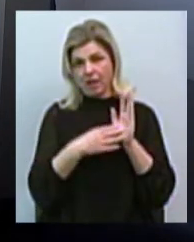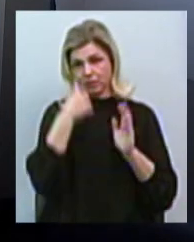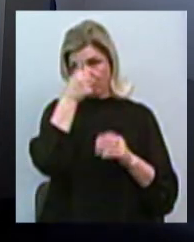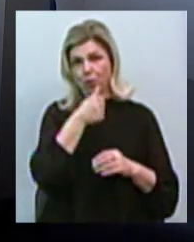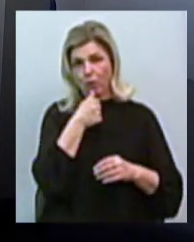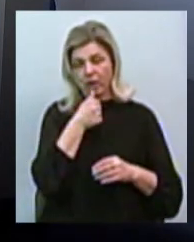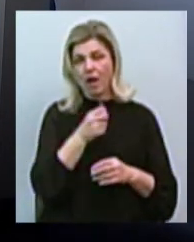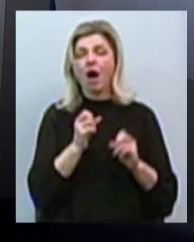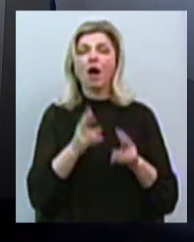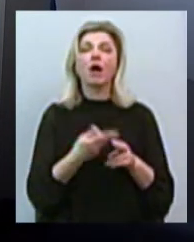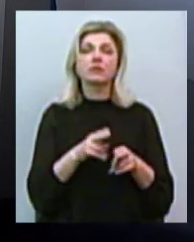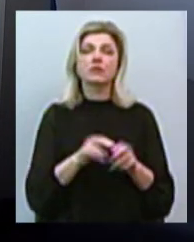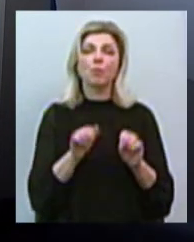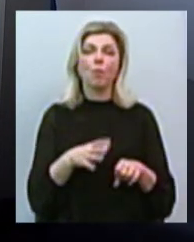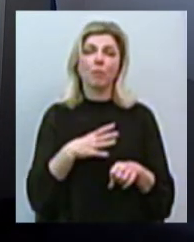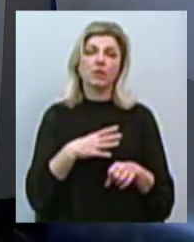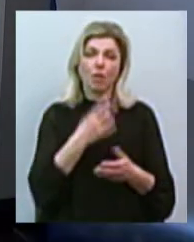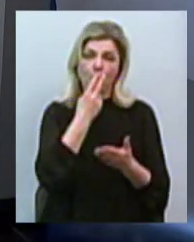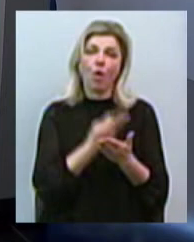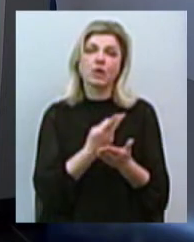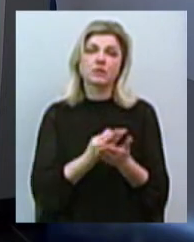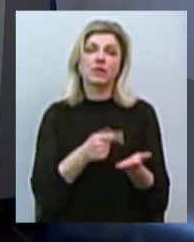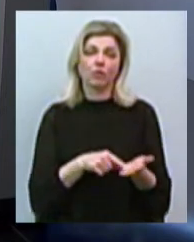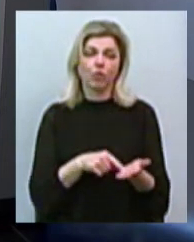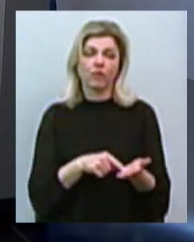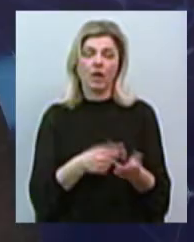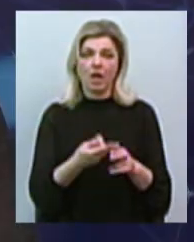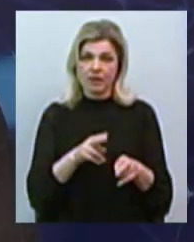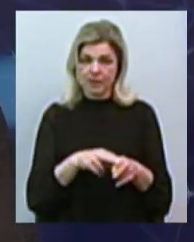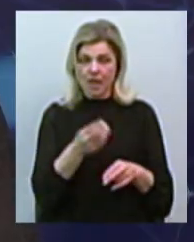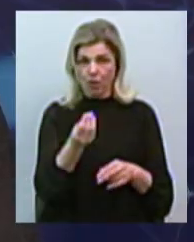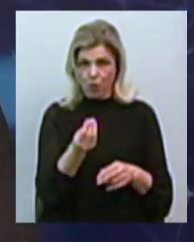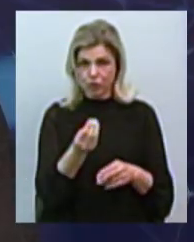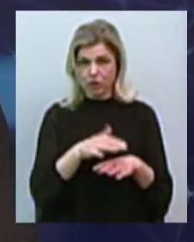позитивним показником? Ці гроші йдуть в держбюджет?